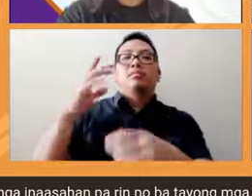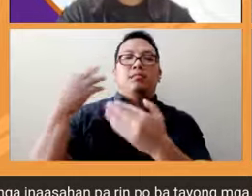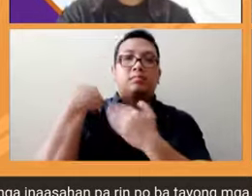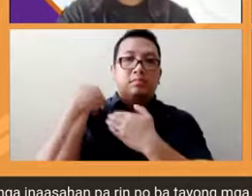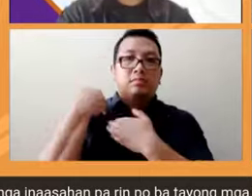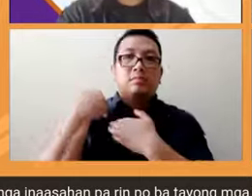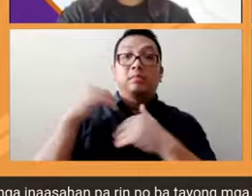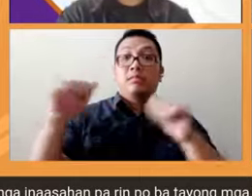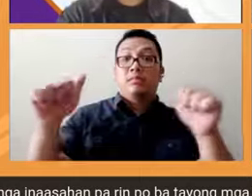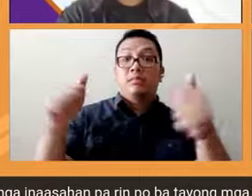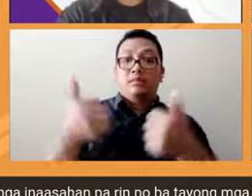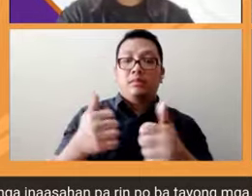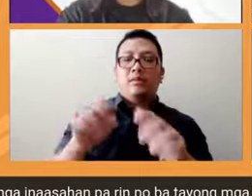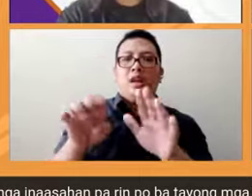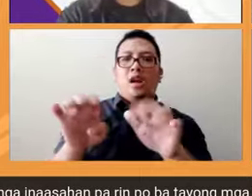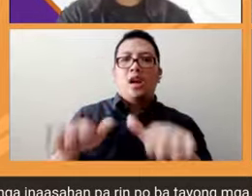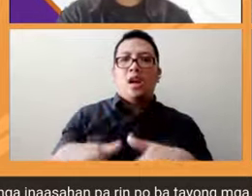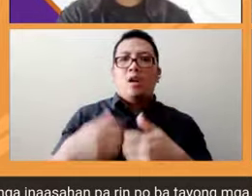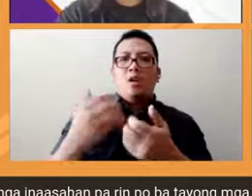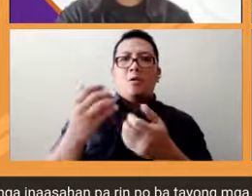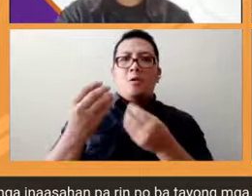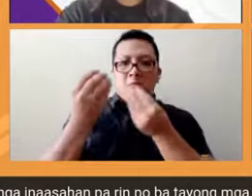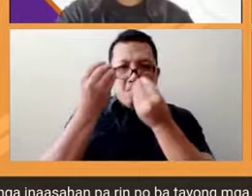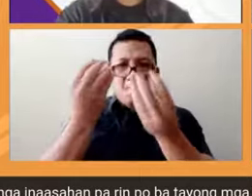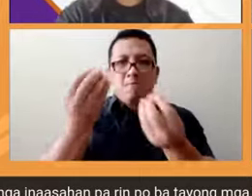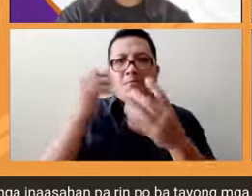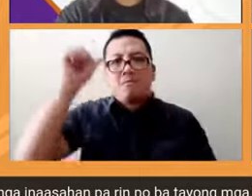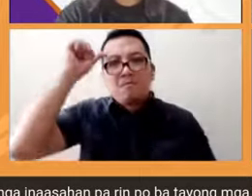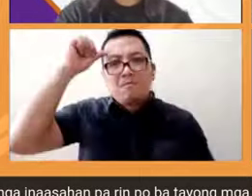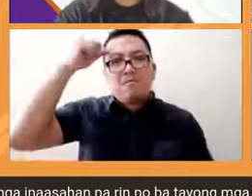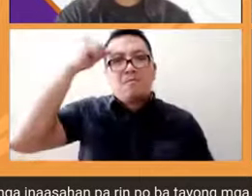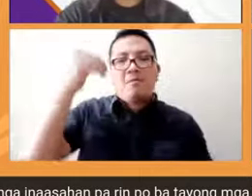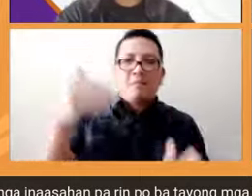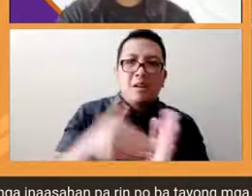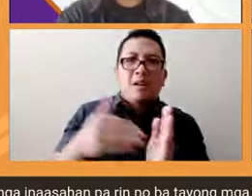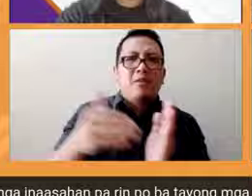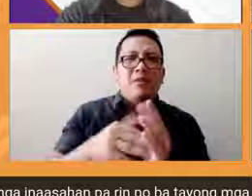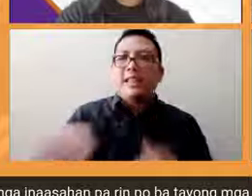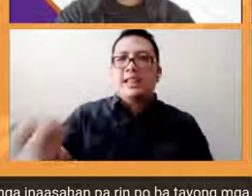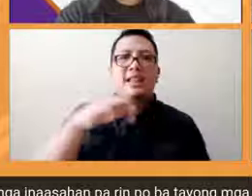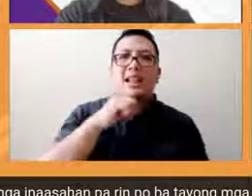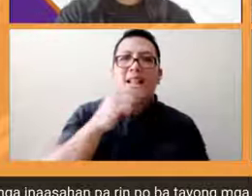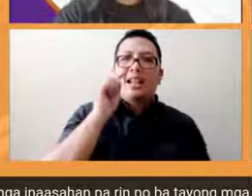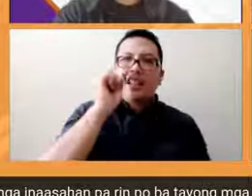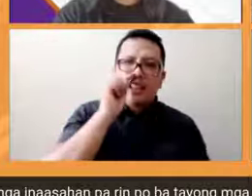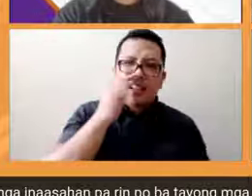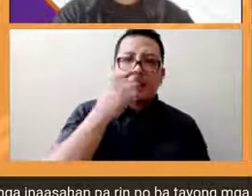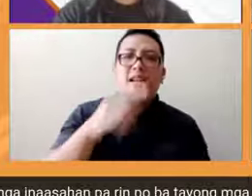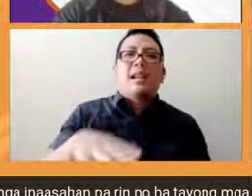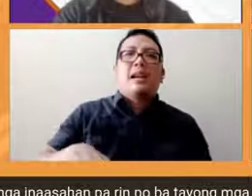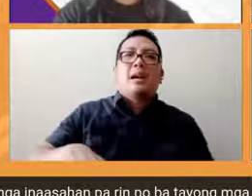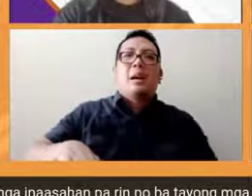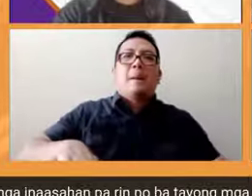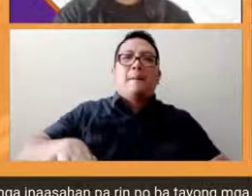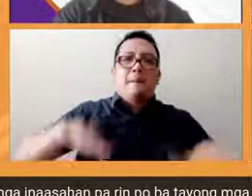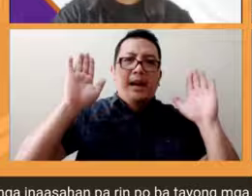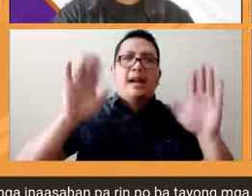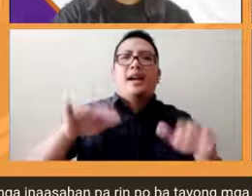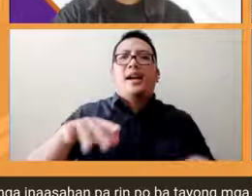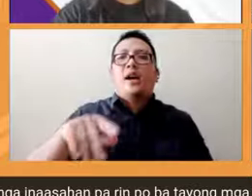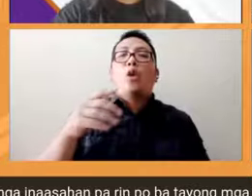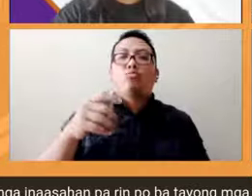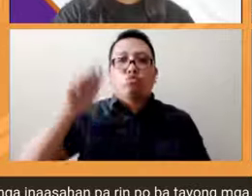natin ibababa ng paulit ulit sa kanila na hindi sila magsasawang ito ay mapakinggan at maintindihan